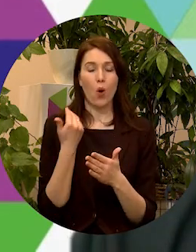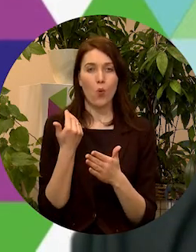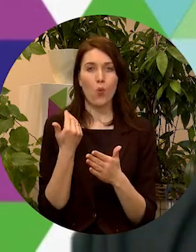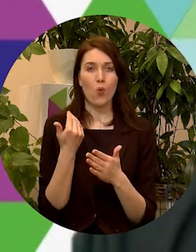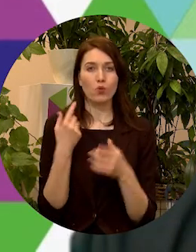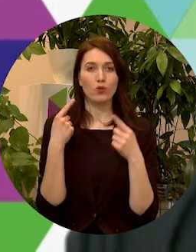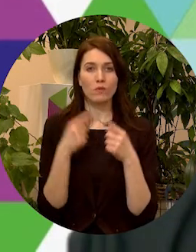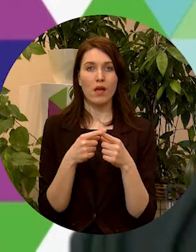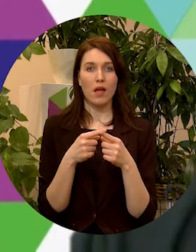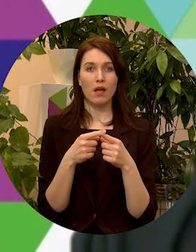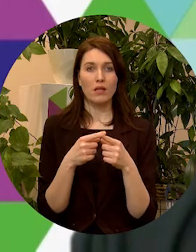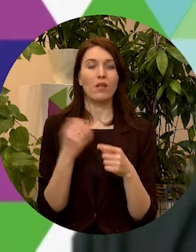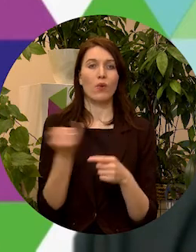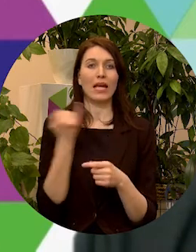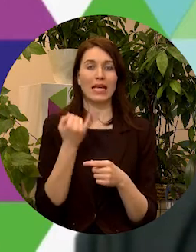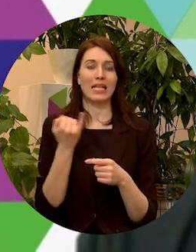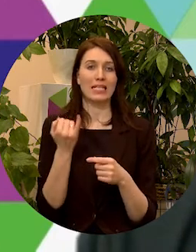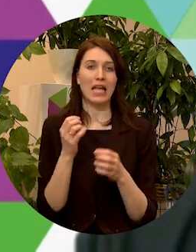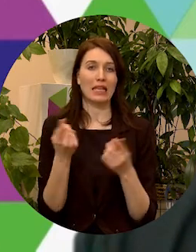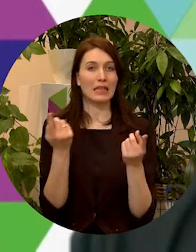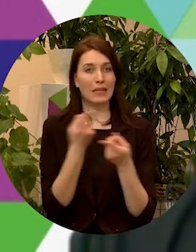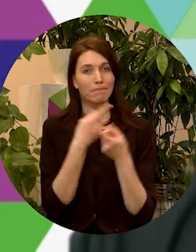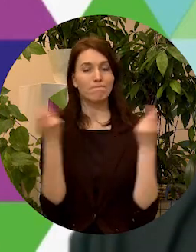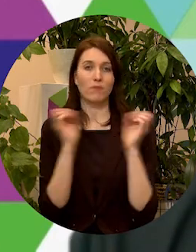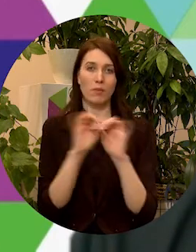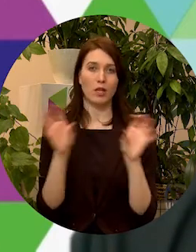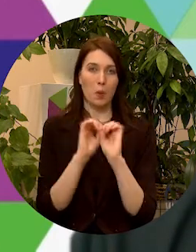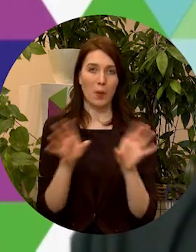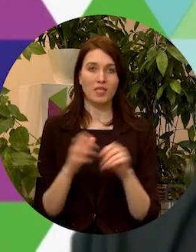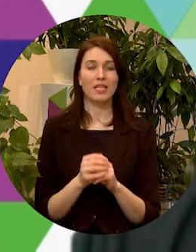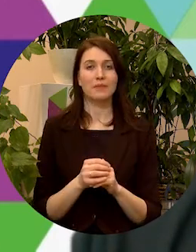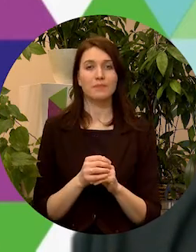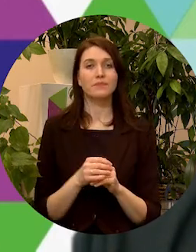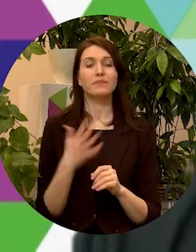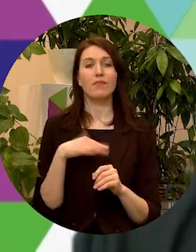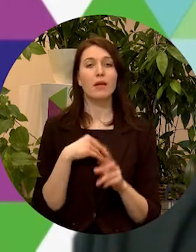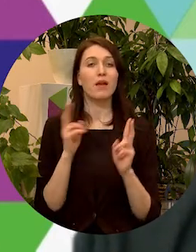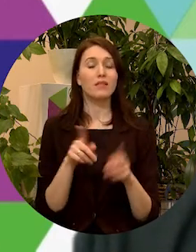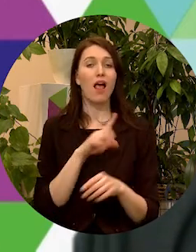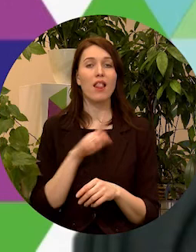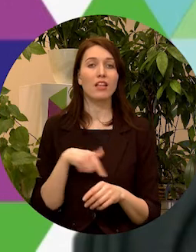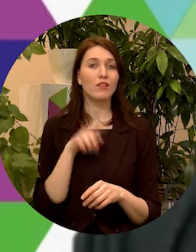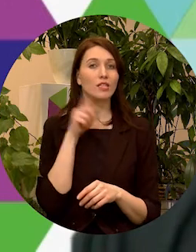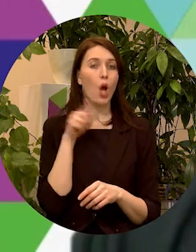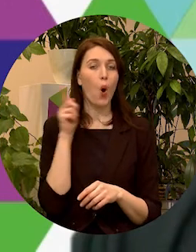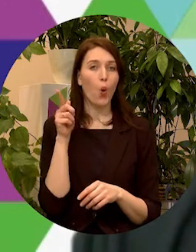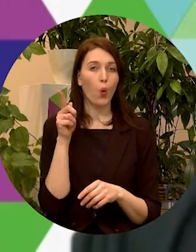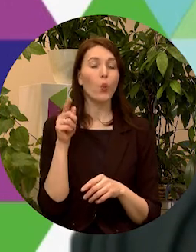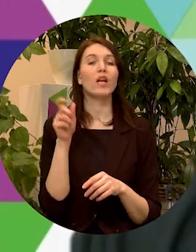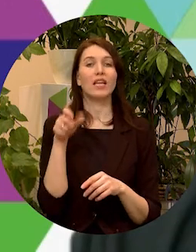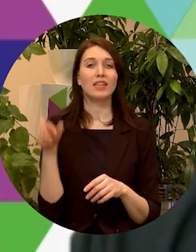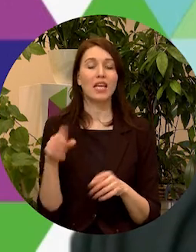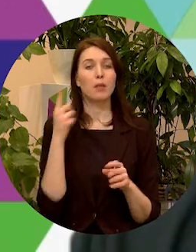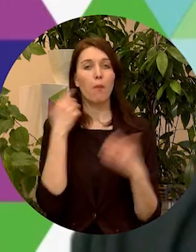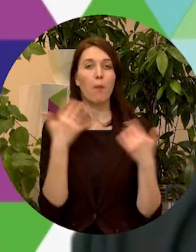interesanti pasniegt informāciju. Un mēs kā Latvijas jaunatnes padome Eiropas